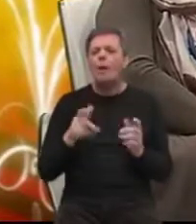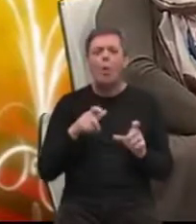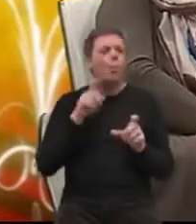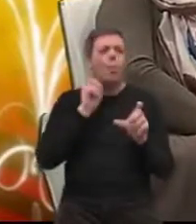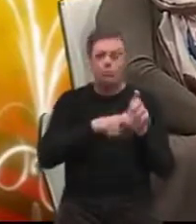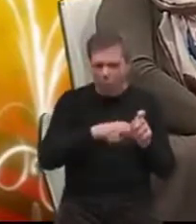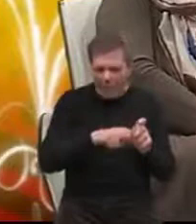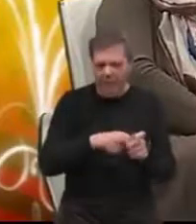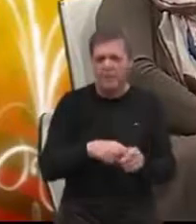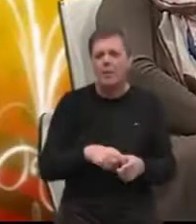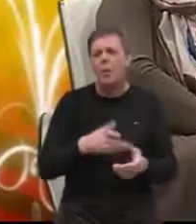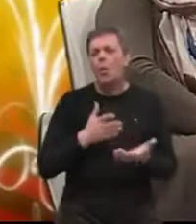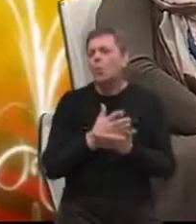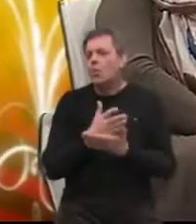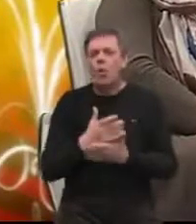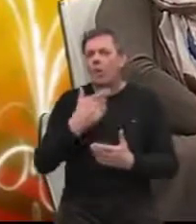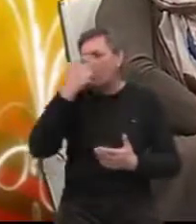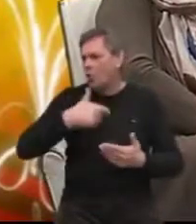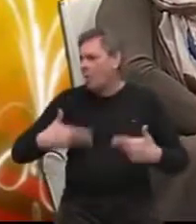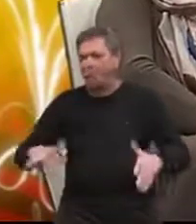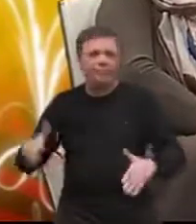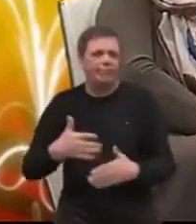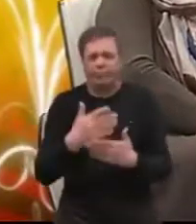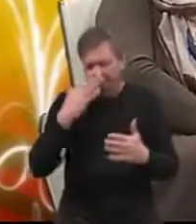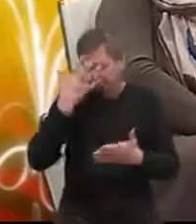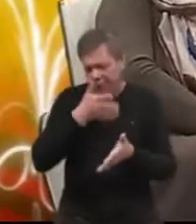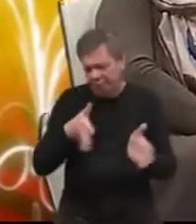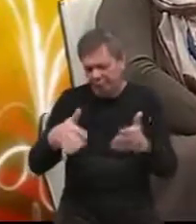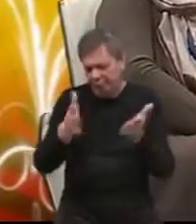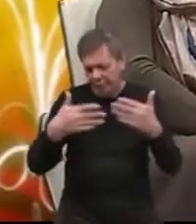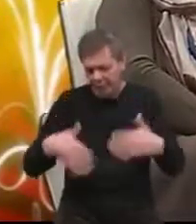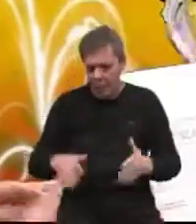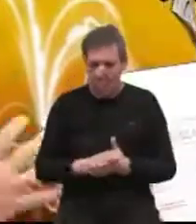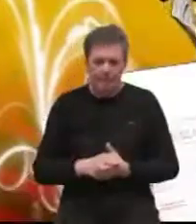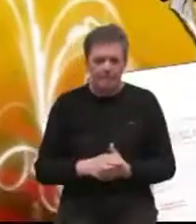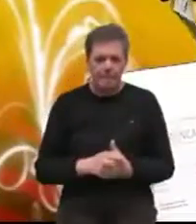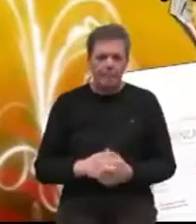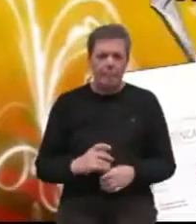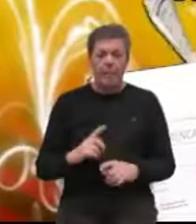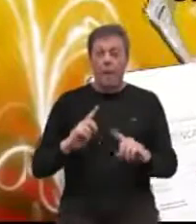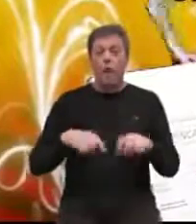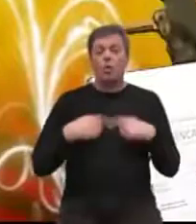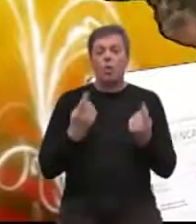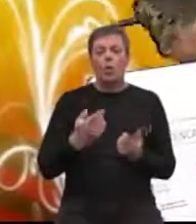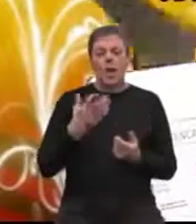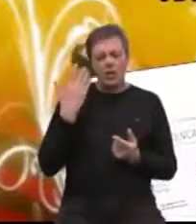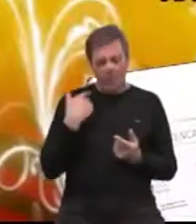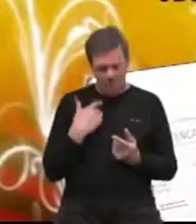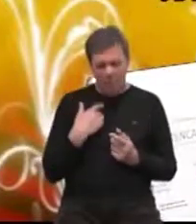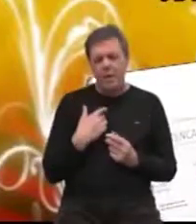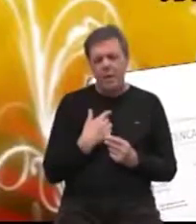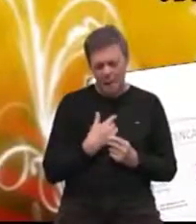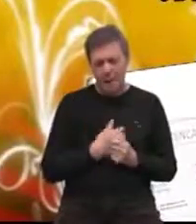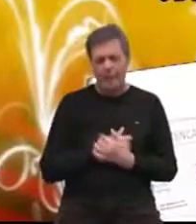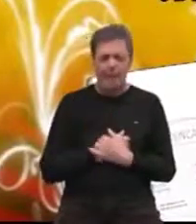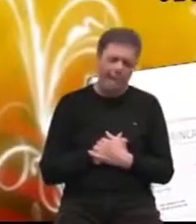kontaktirati oni u slučaju da se osoba izgubi. Ali detaljnije, drugi dan će biti posvećan cijelo